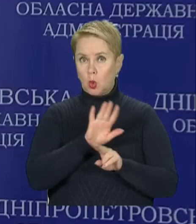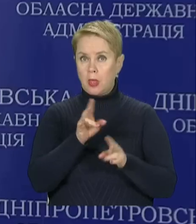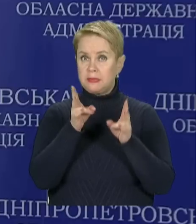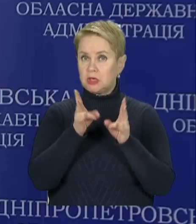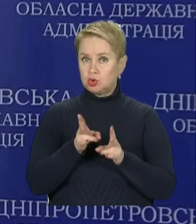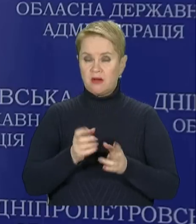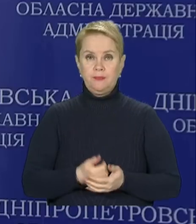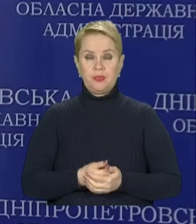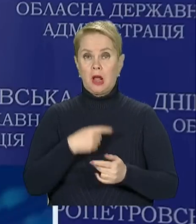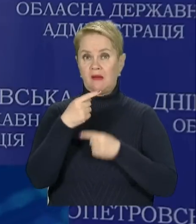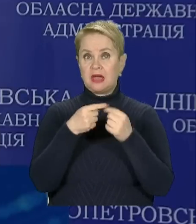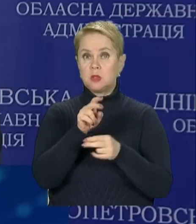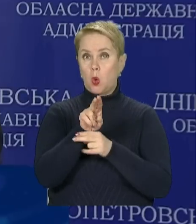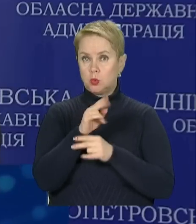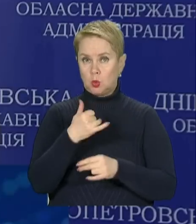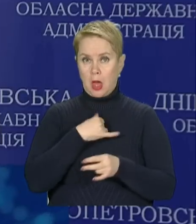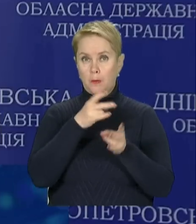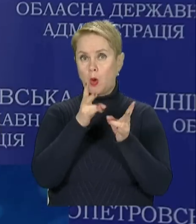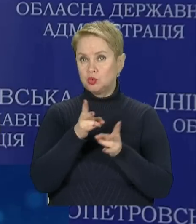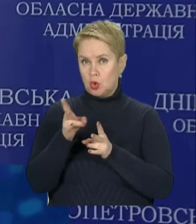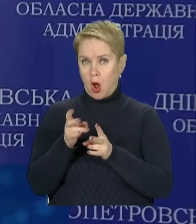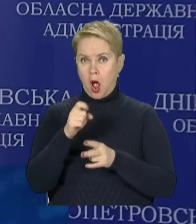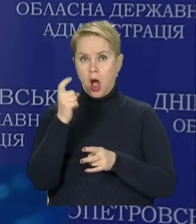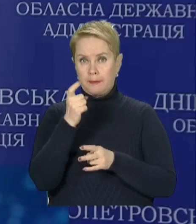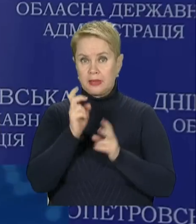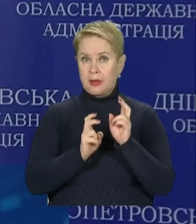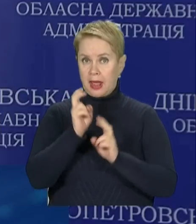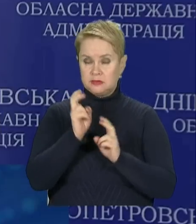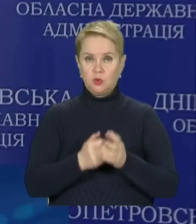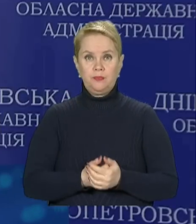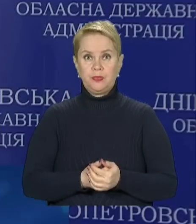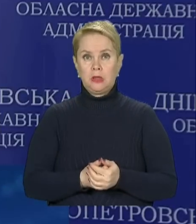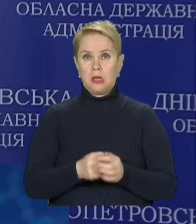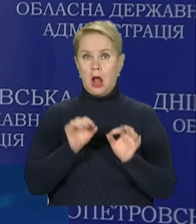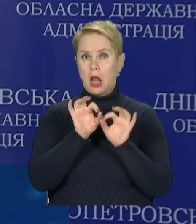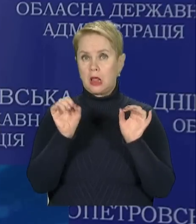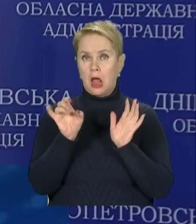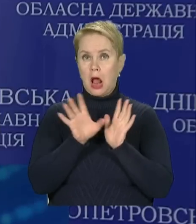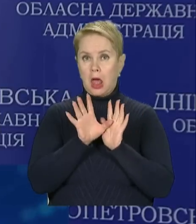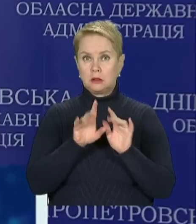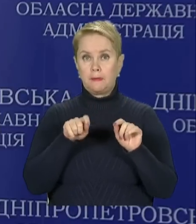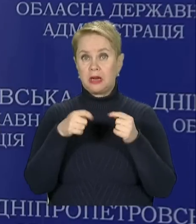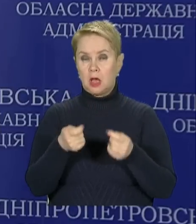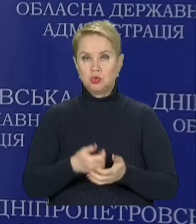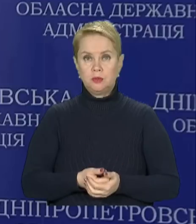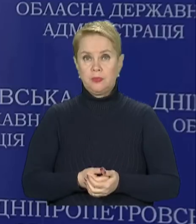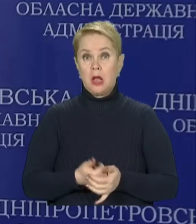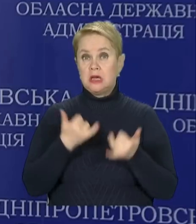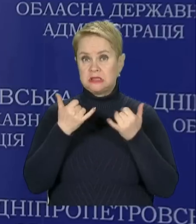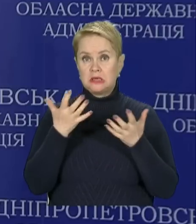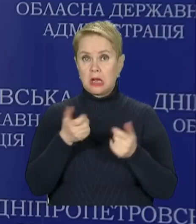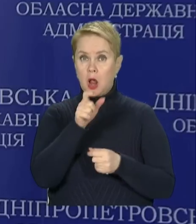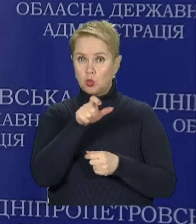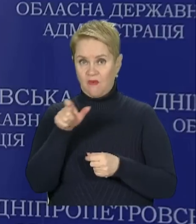постраждав. Внаслідок обстрілів у нас пошкоджено аграрне підприємство та лінія електропередач. Зараз